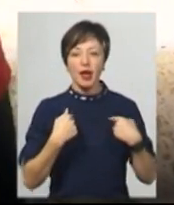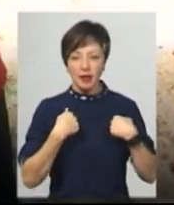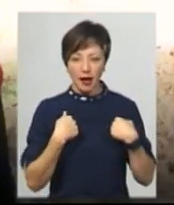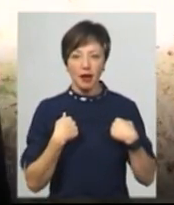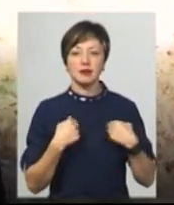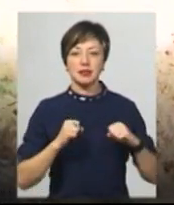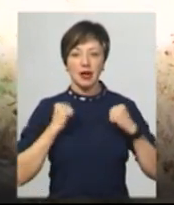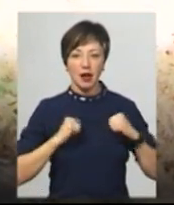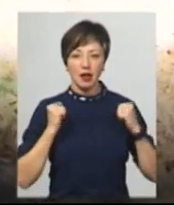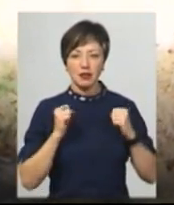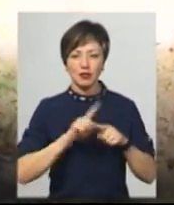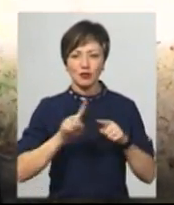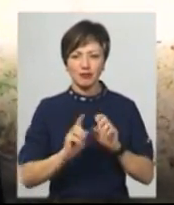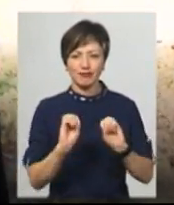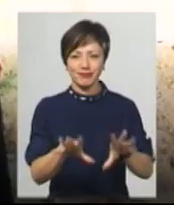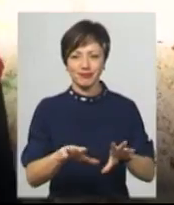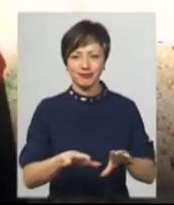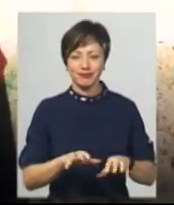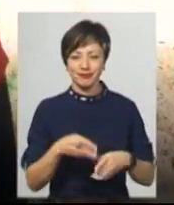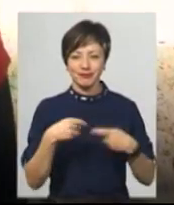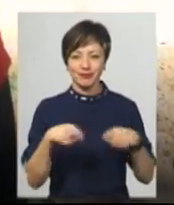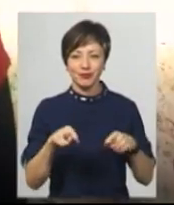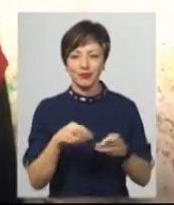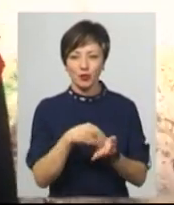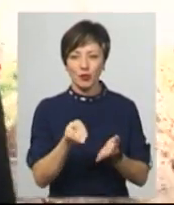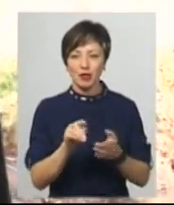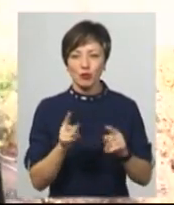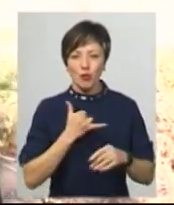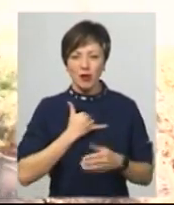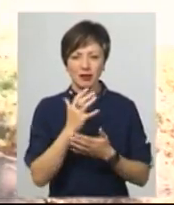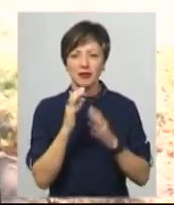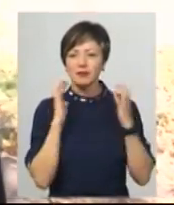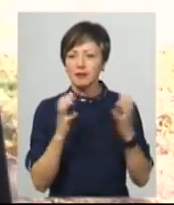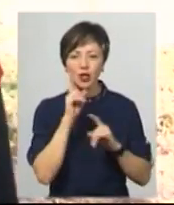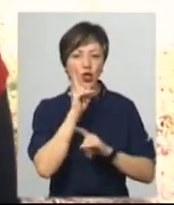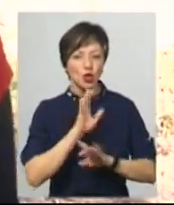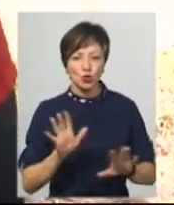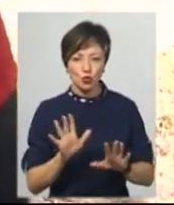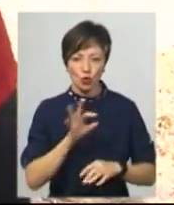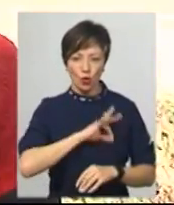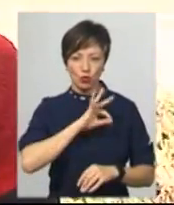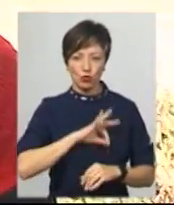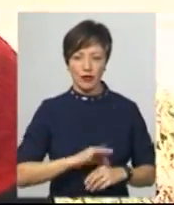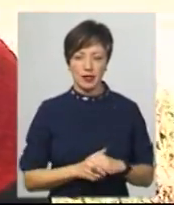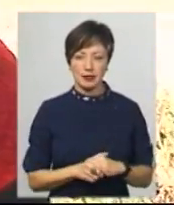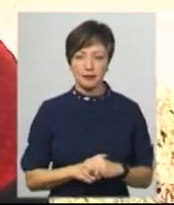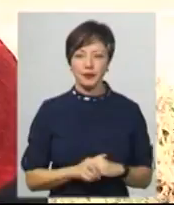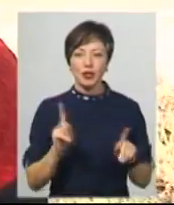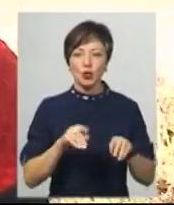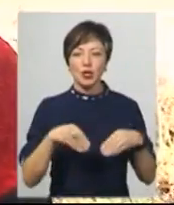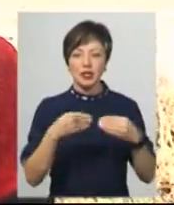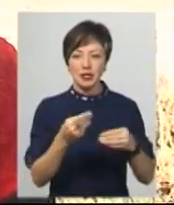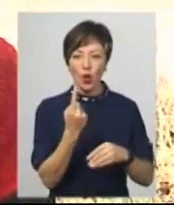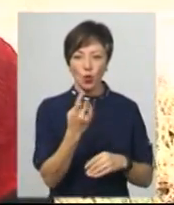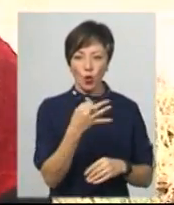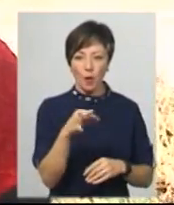стараюся їх быстріше сплавити. Щоб вони в мене не були, тому що дуже неудобно ними користуватися. Що доси і за